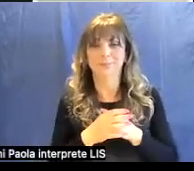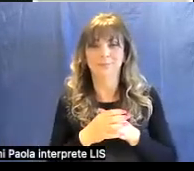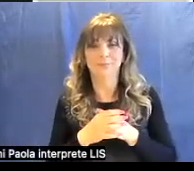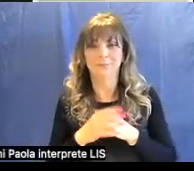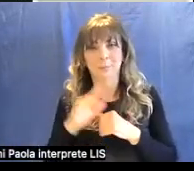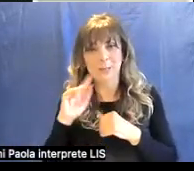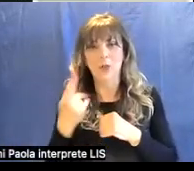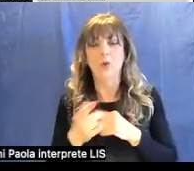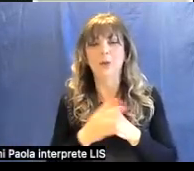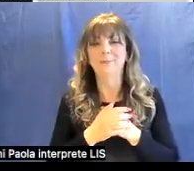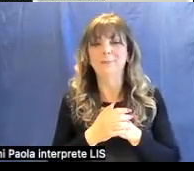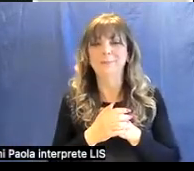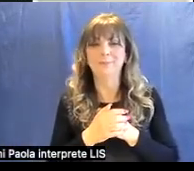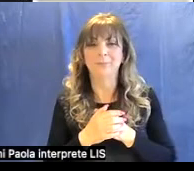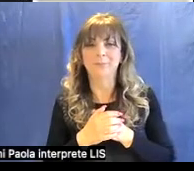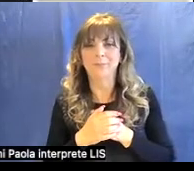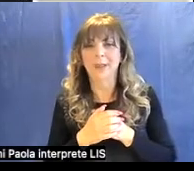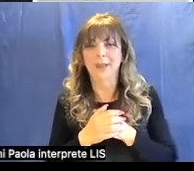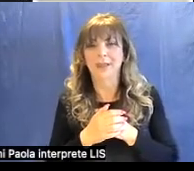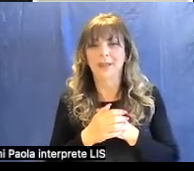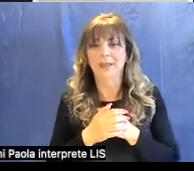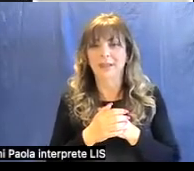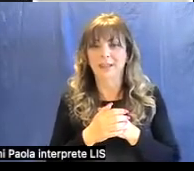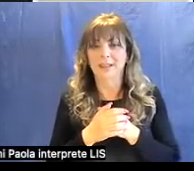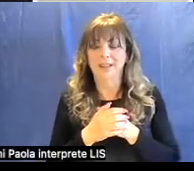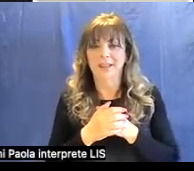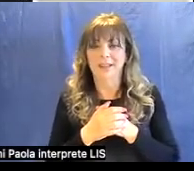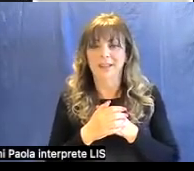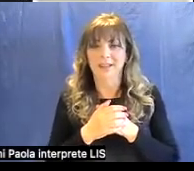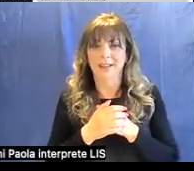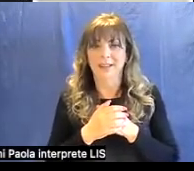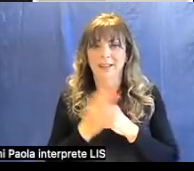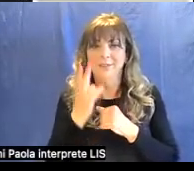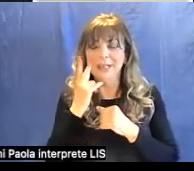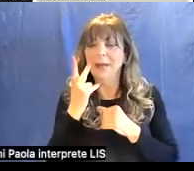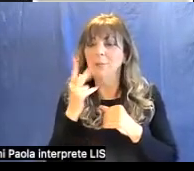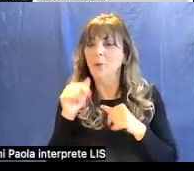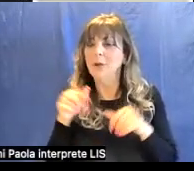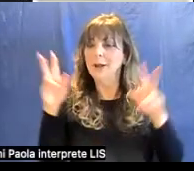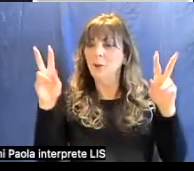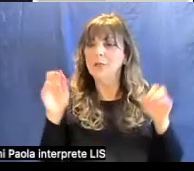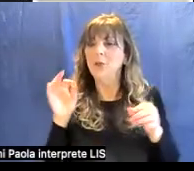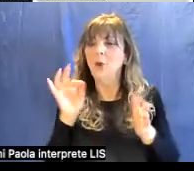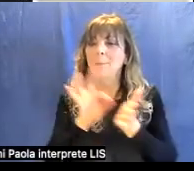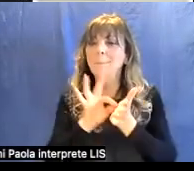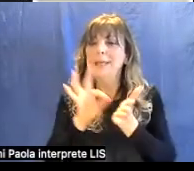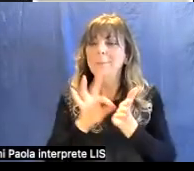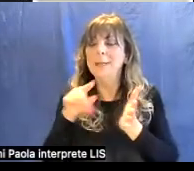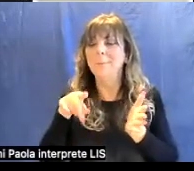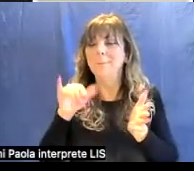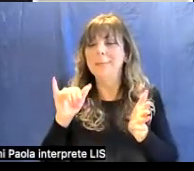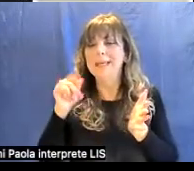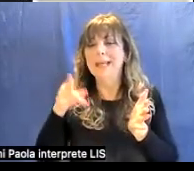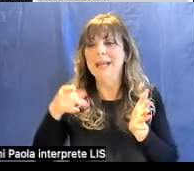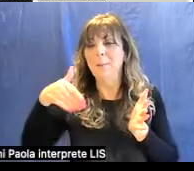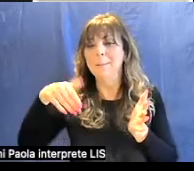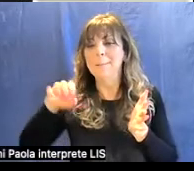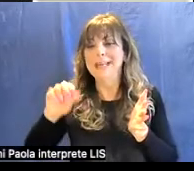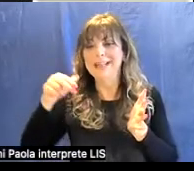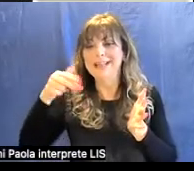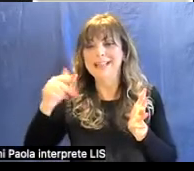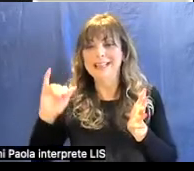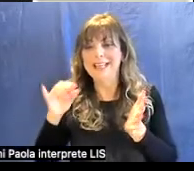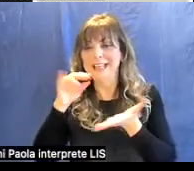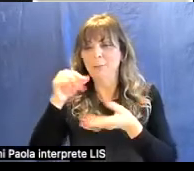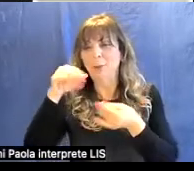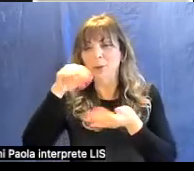ecco ecco veniamo dunque ai pigmenti chiaramente l'occasione di parlare di pigmenti viene da